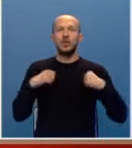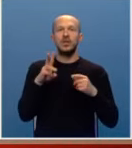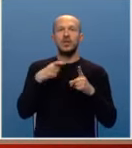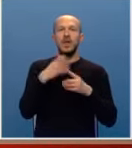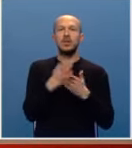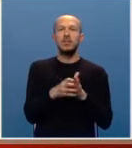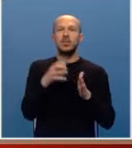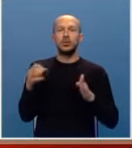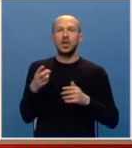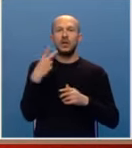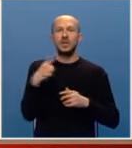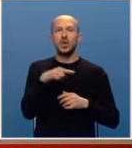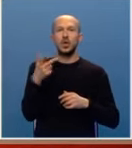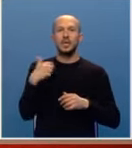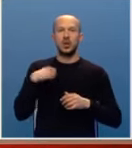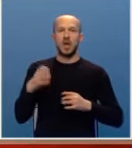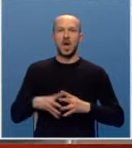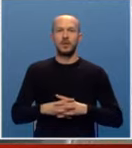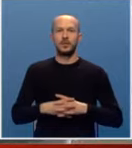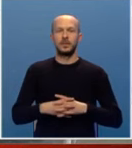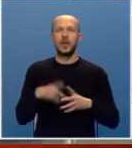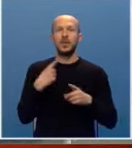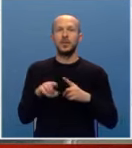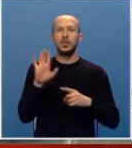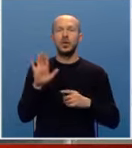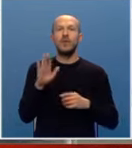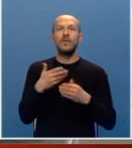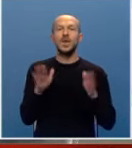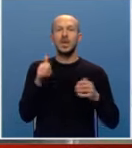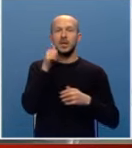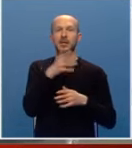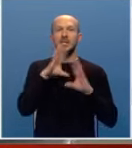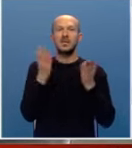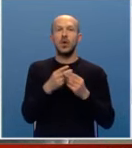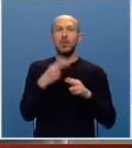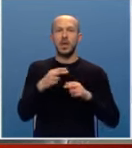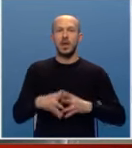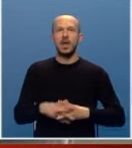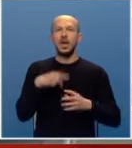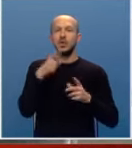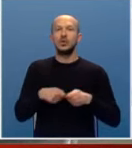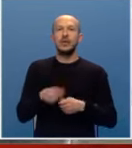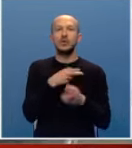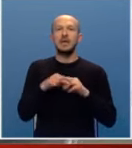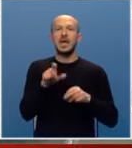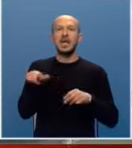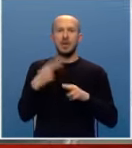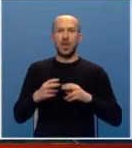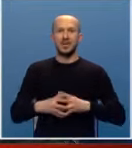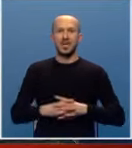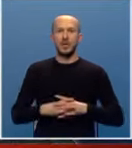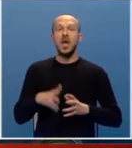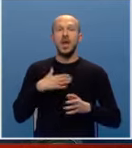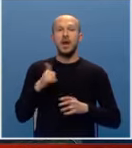vijek biti produžen za 20 do 30 godina. Zbog toga je ovo veliki dan za sve oboljale, kažu u Savezu za rijetke bolesti.